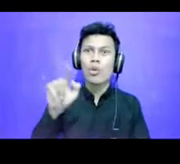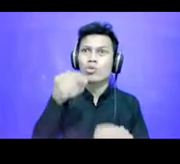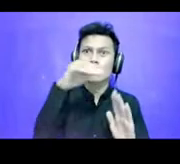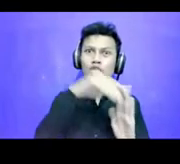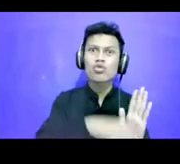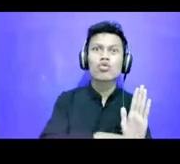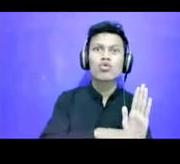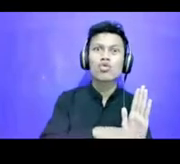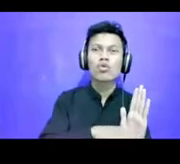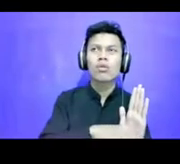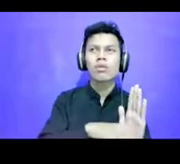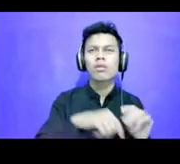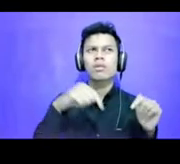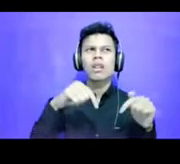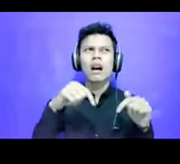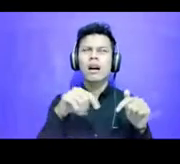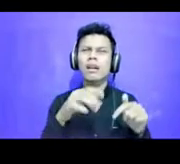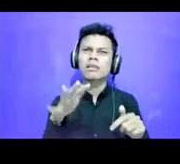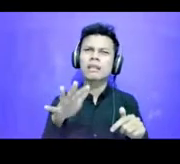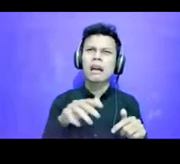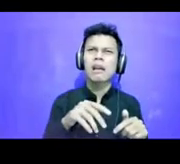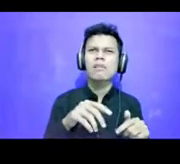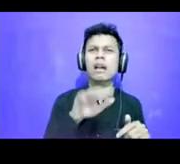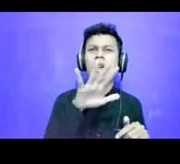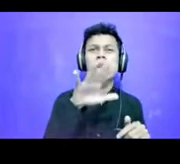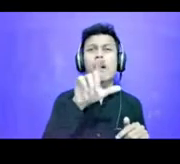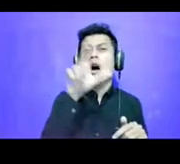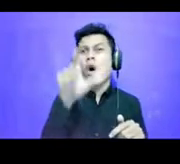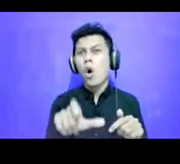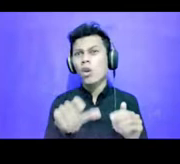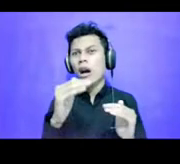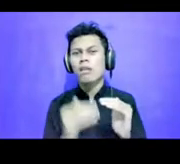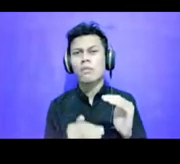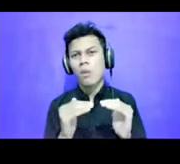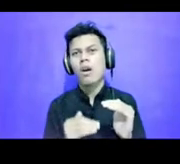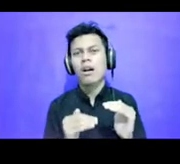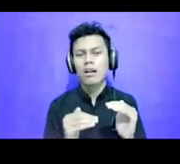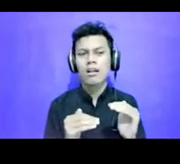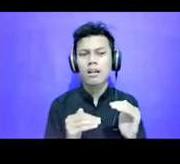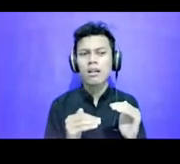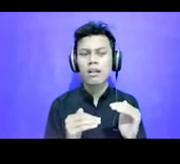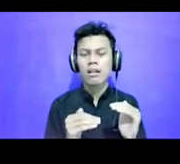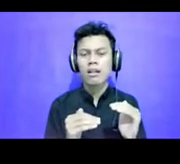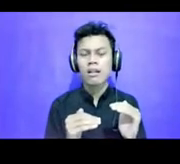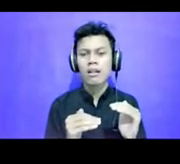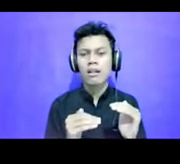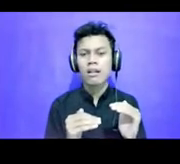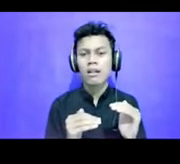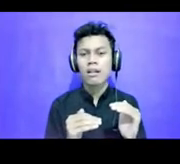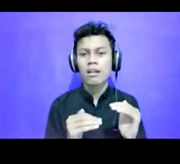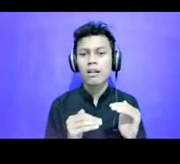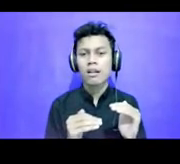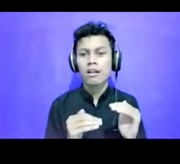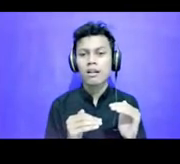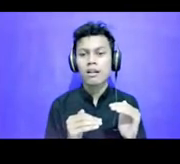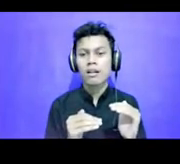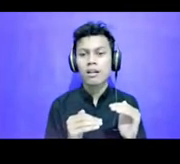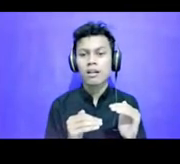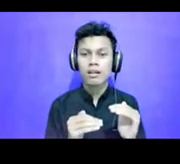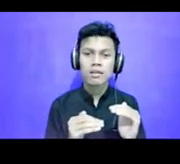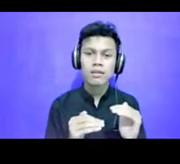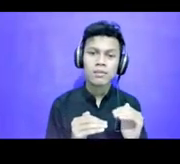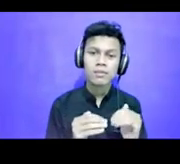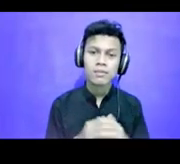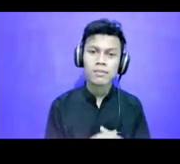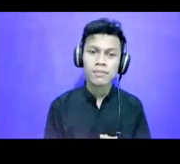kurang dari lima orang ya Nah ini juga angka yang kemudian